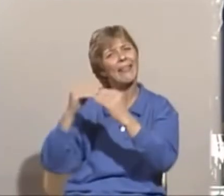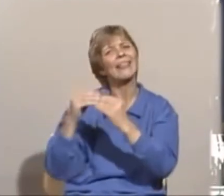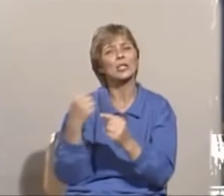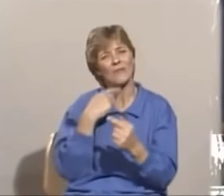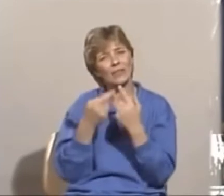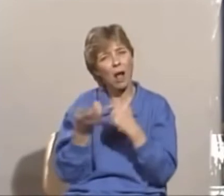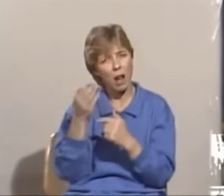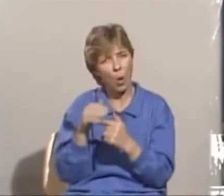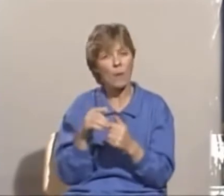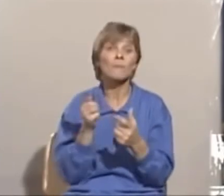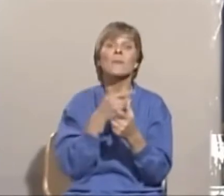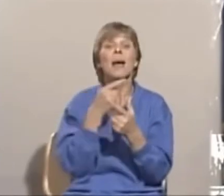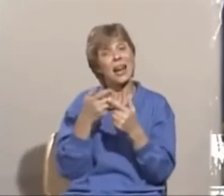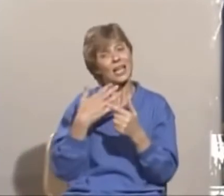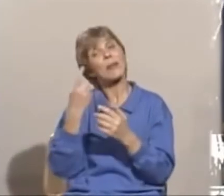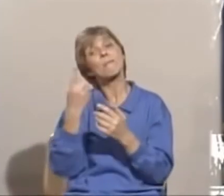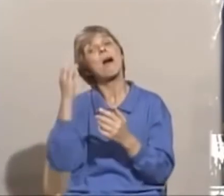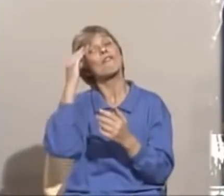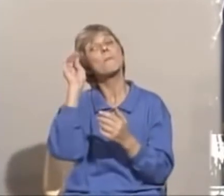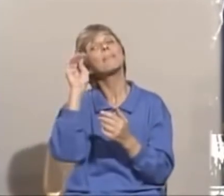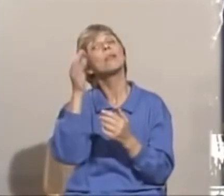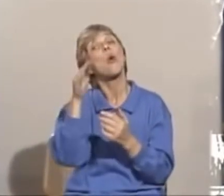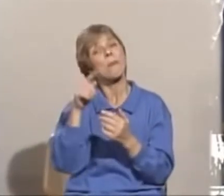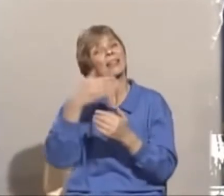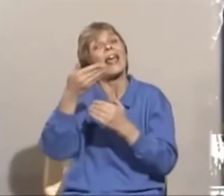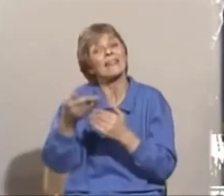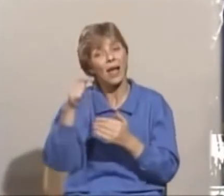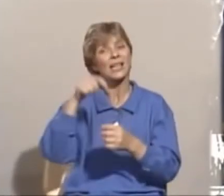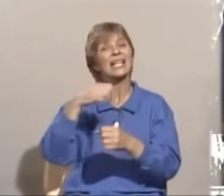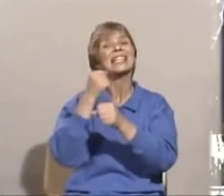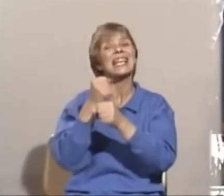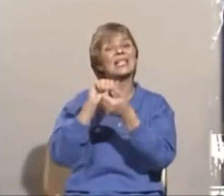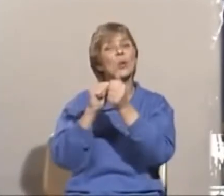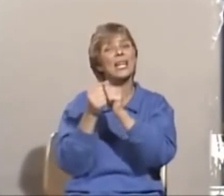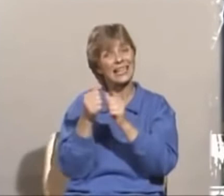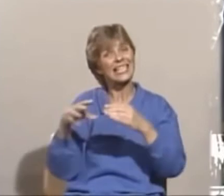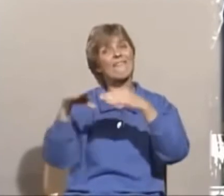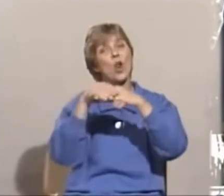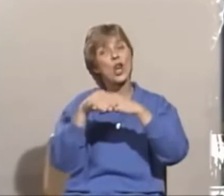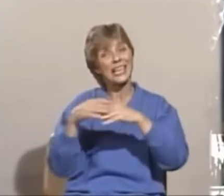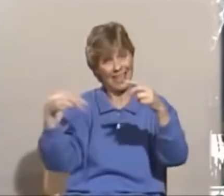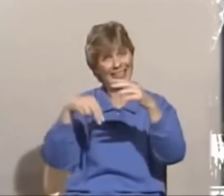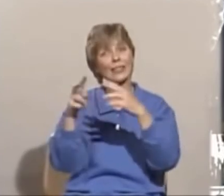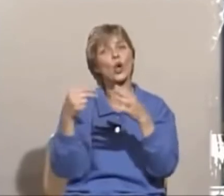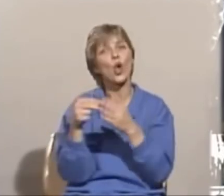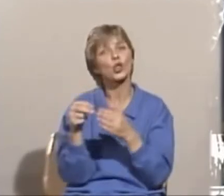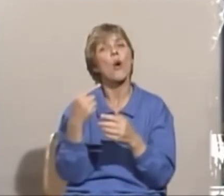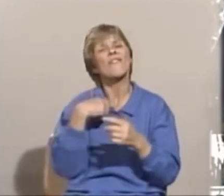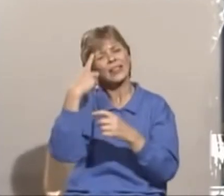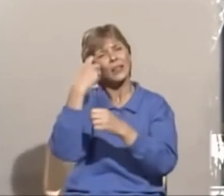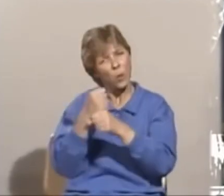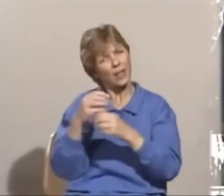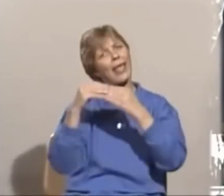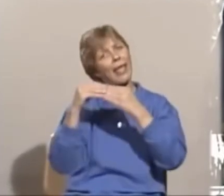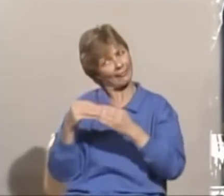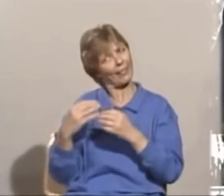tale om. Ellers som jeg bare får minne om da, at efter at dette sikkerhetspolitiske forlik var inngått og vi trodde at enighet var